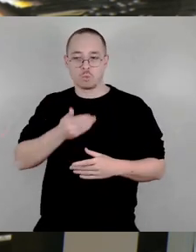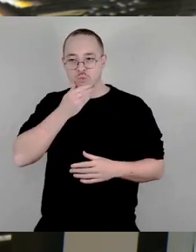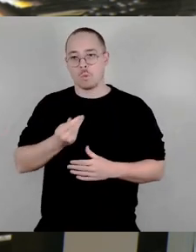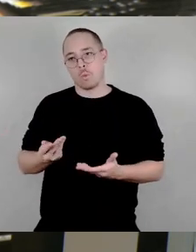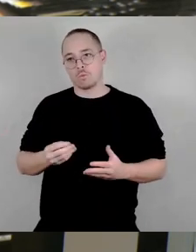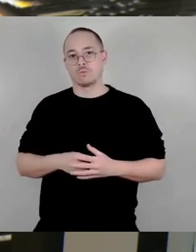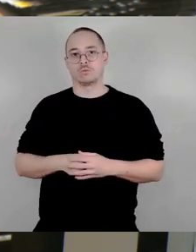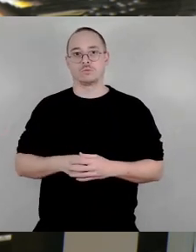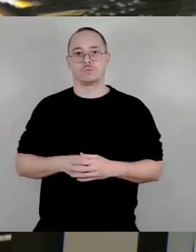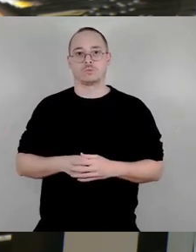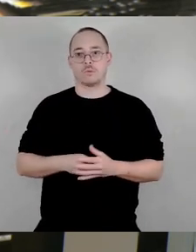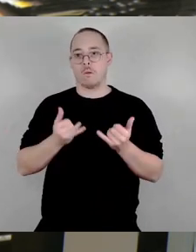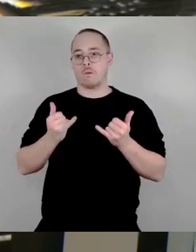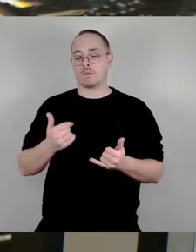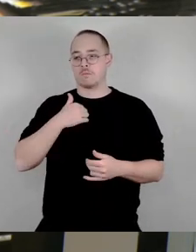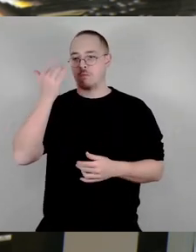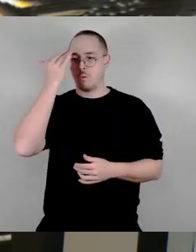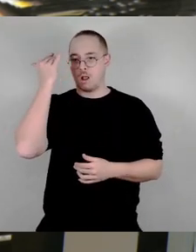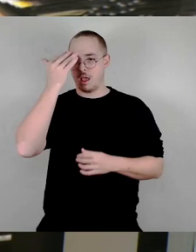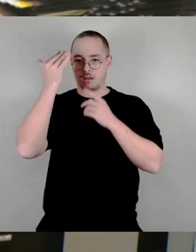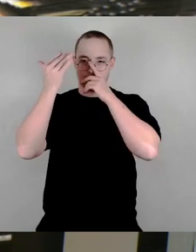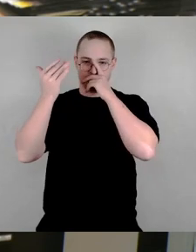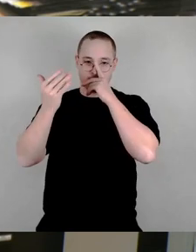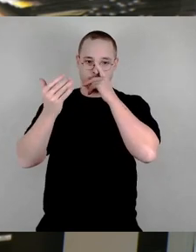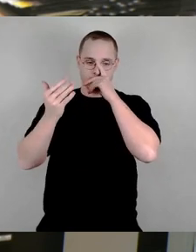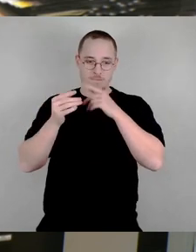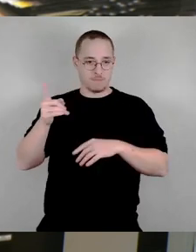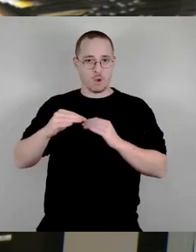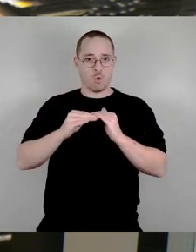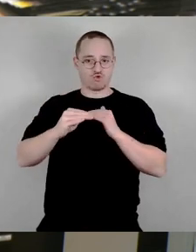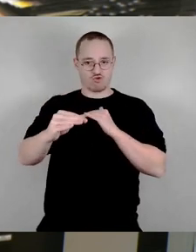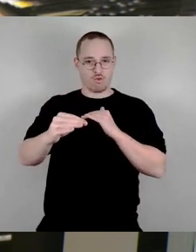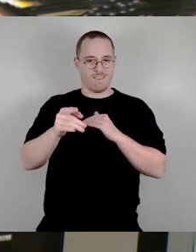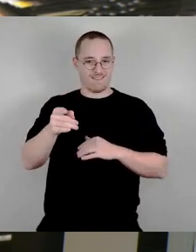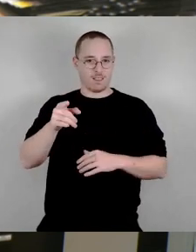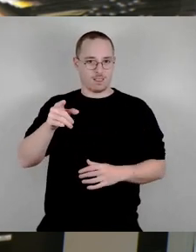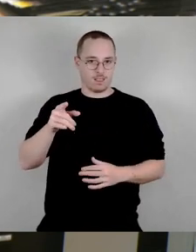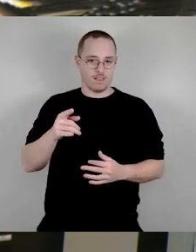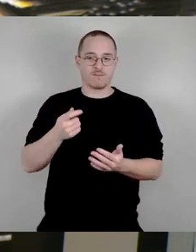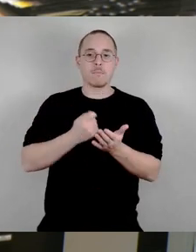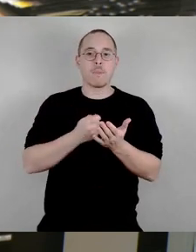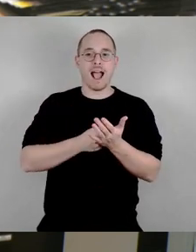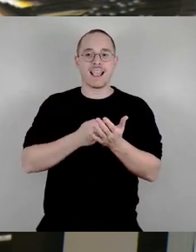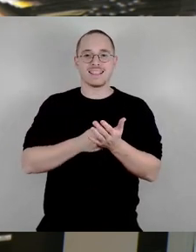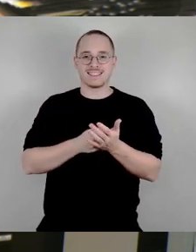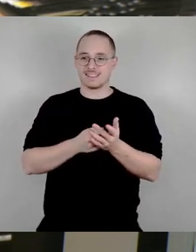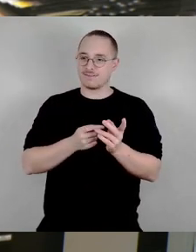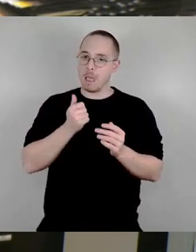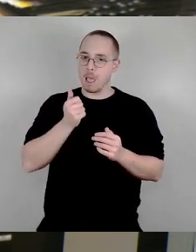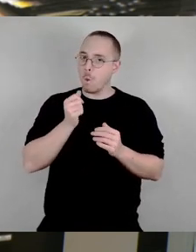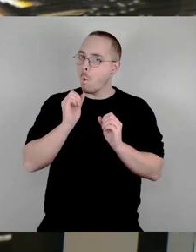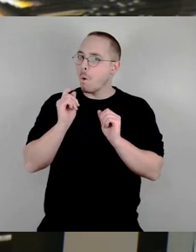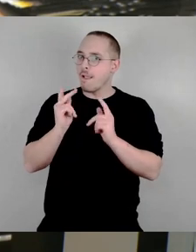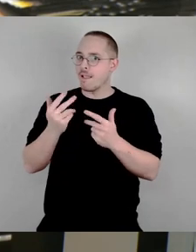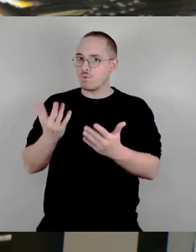zu einem moderaten Preis bei der Stadt landen. Es werden die Grundstücke des Parks sein und die Problemgrundstücke mit der Denkmalpflege.